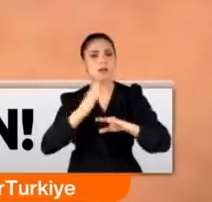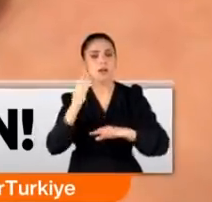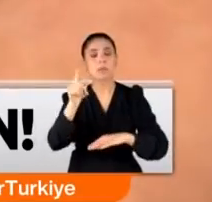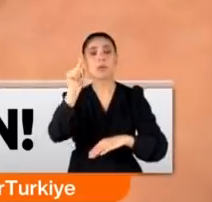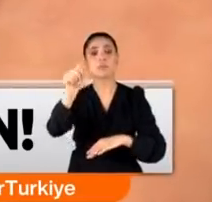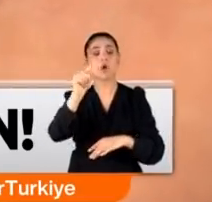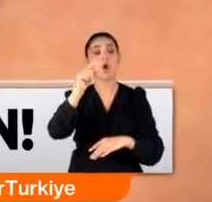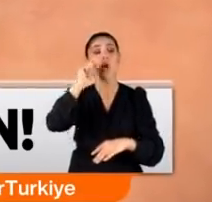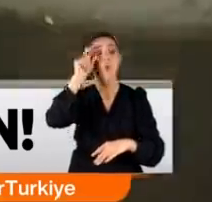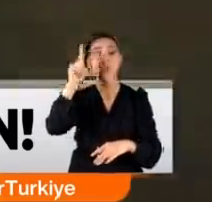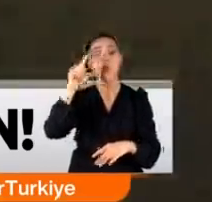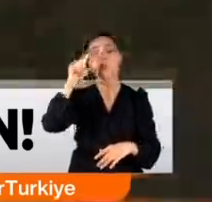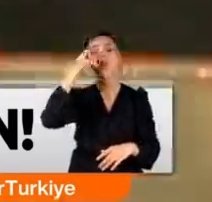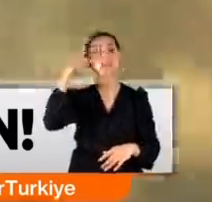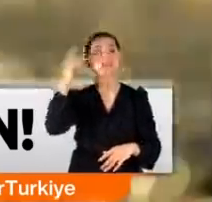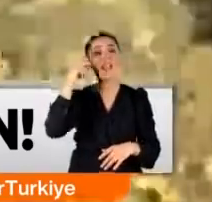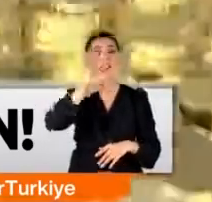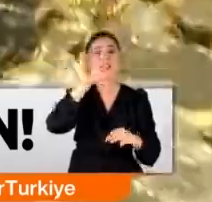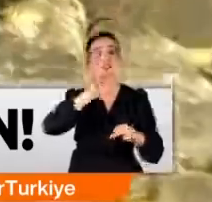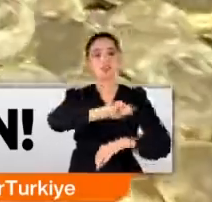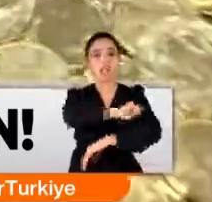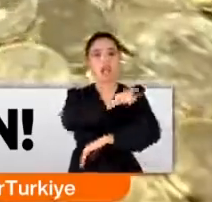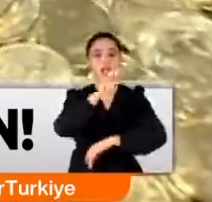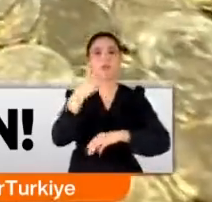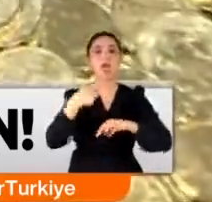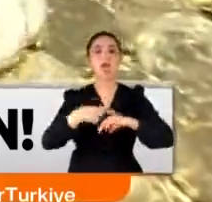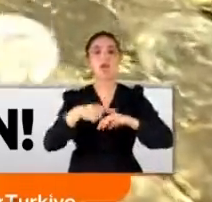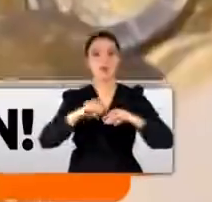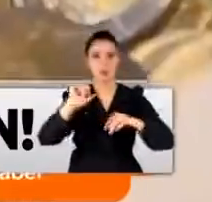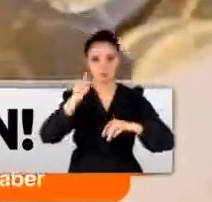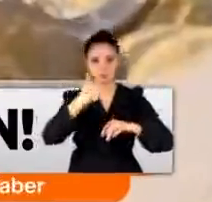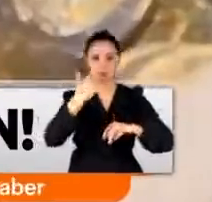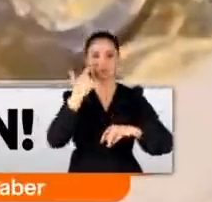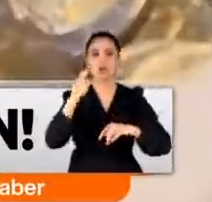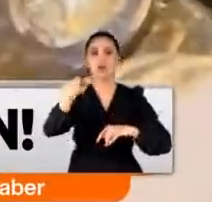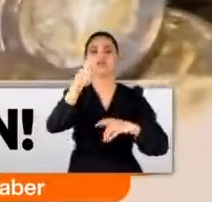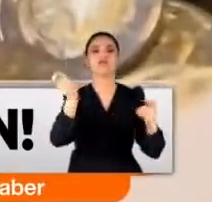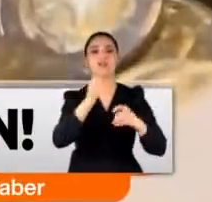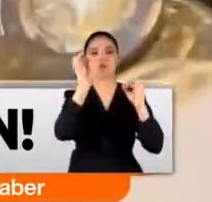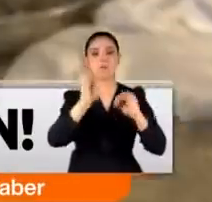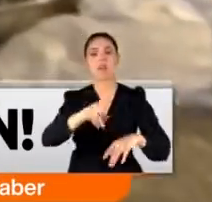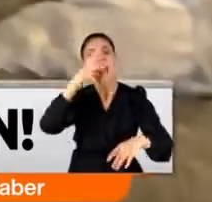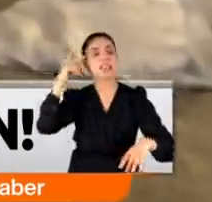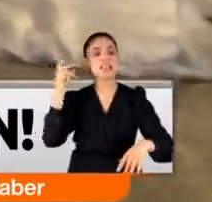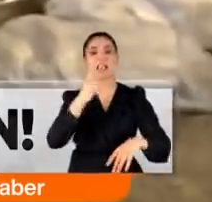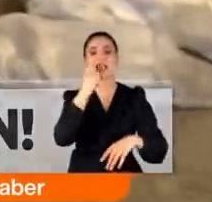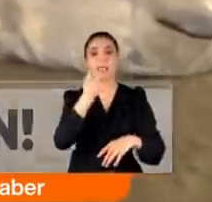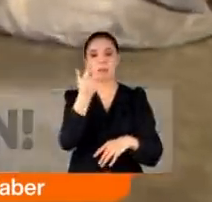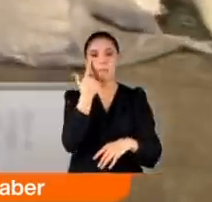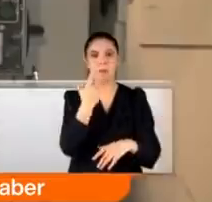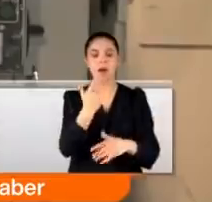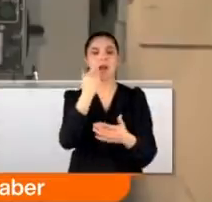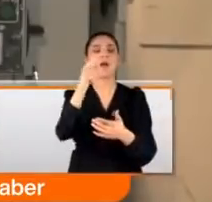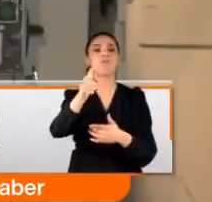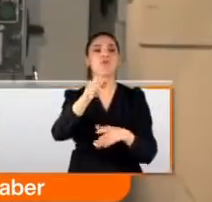Uyanık kalpazanlar bu kez gözünü Almanya'ya dikti. Euro değer kazanınca onlar da boş durmadı. Sahte madeni iki euro basmaya